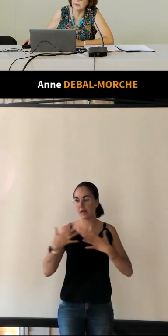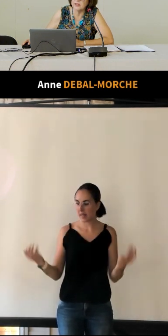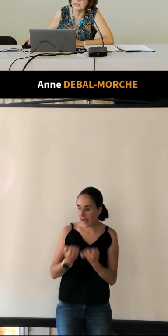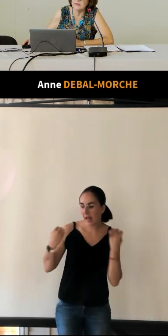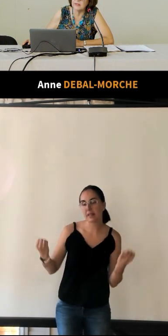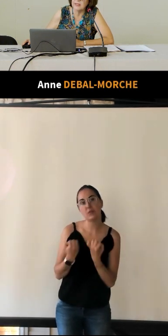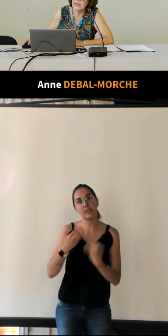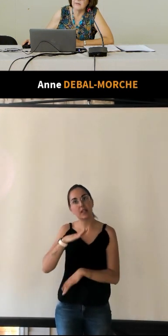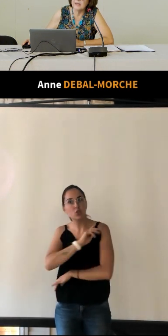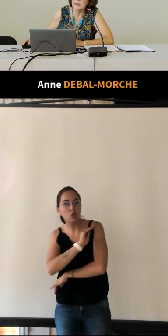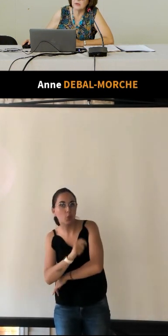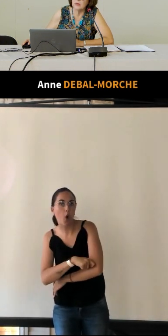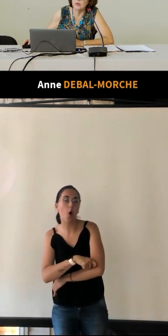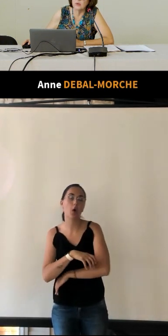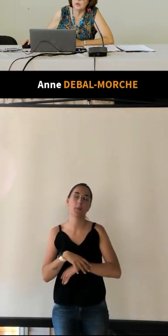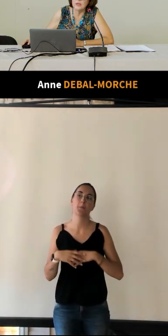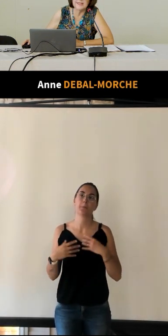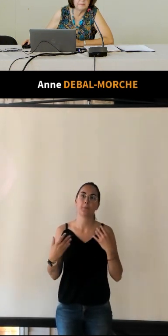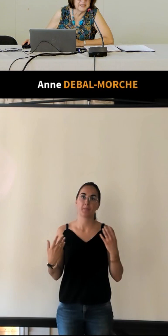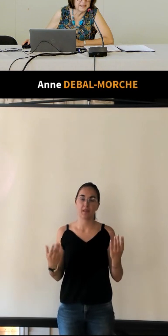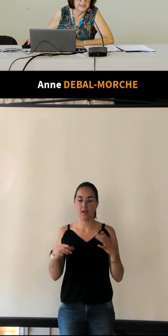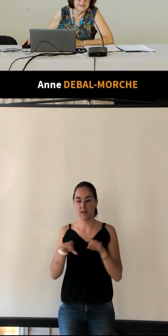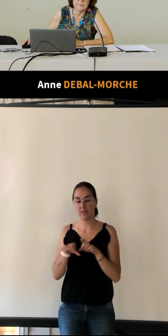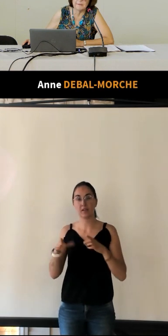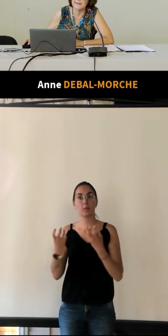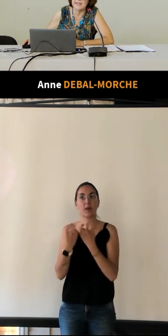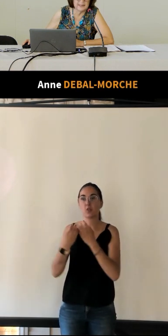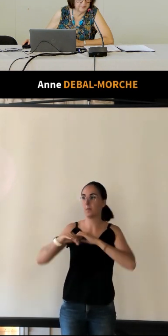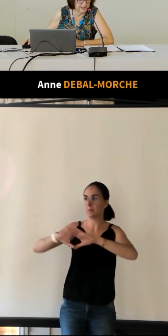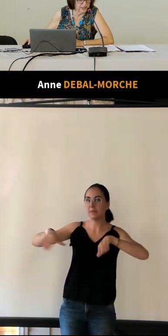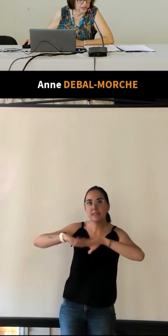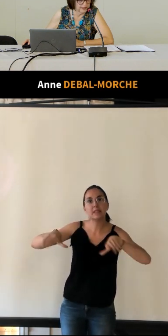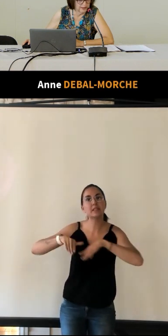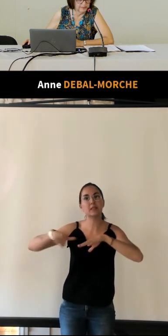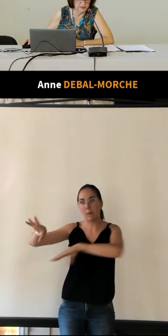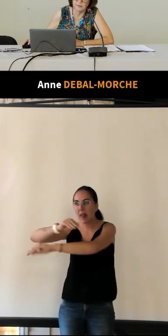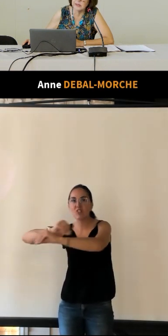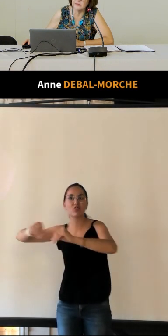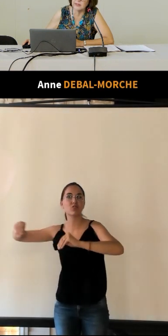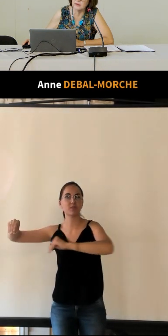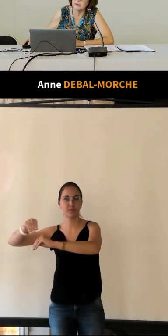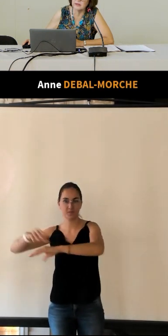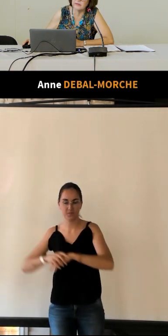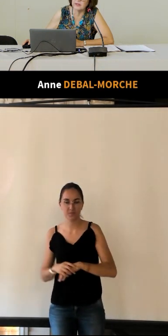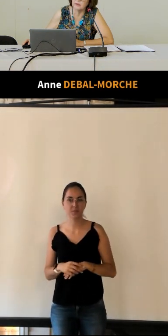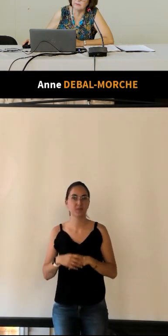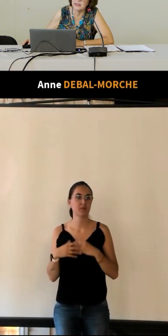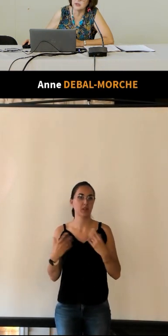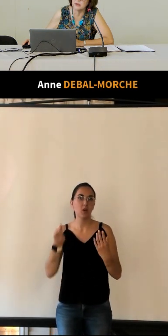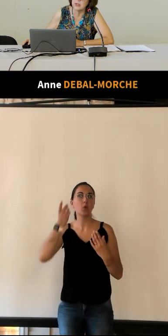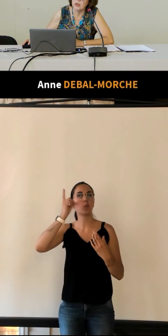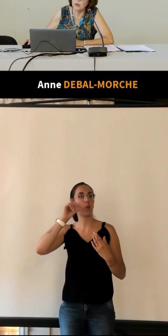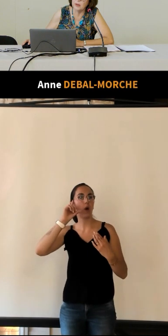sportives avec le rôle des piscines et des plages puisque vous avez différentes